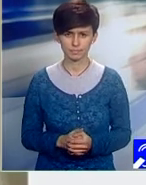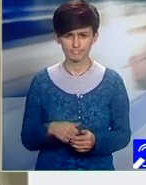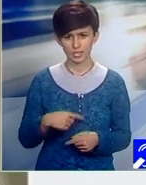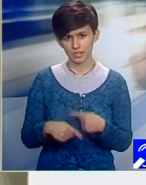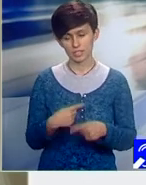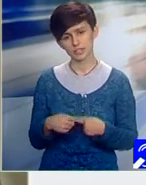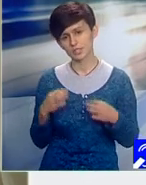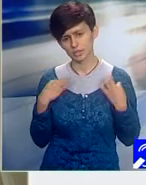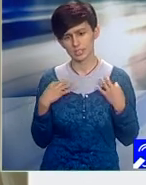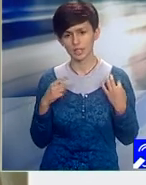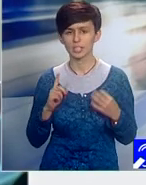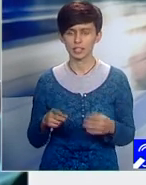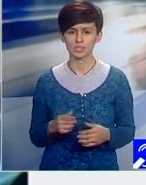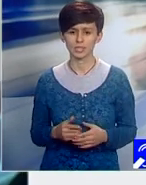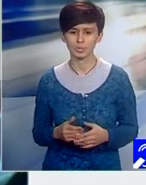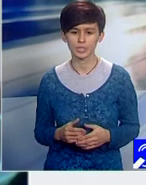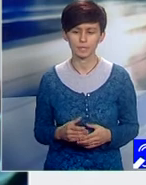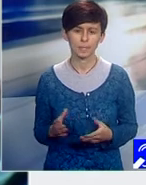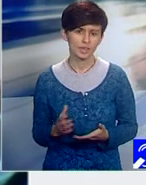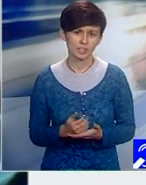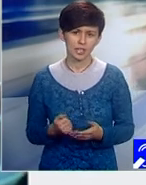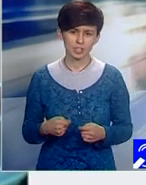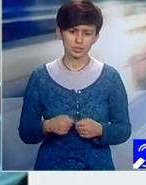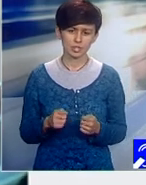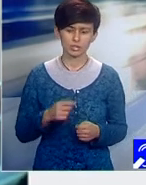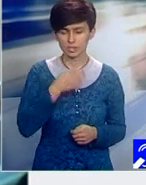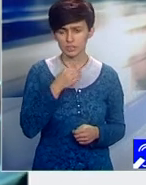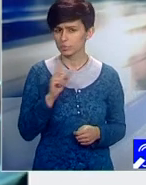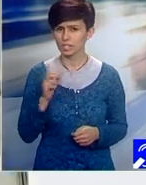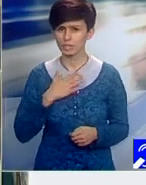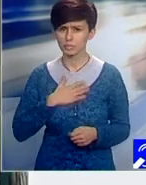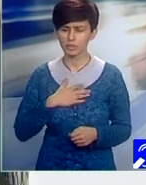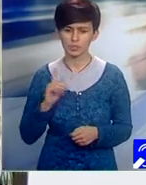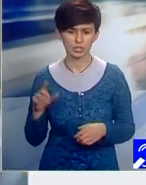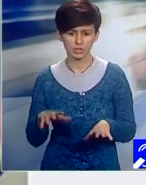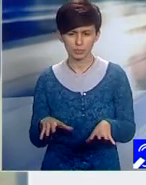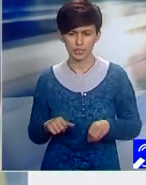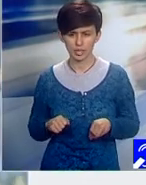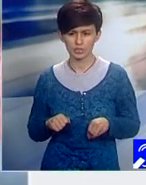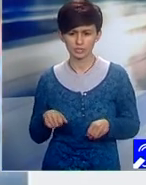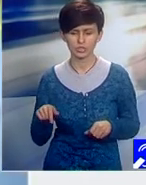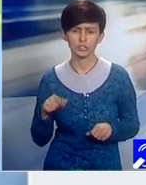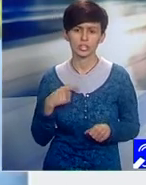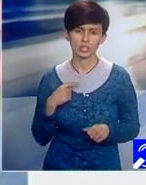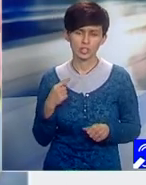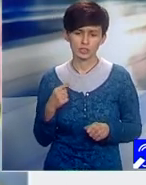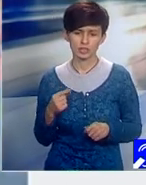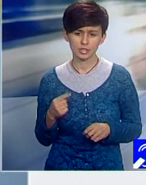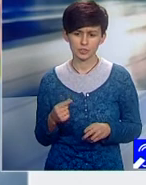trebui să dea mână de la mână și să spune nu mai vrem, nu mai acceptăm și acesta să fie deja